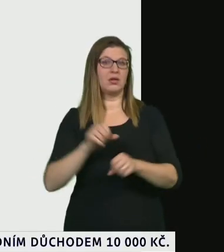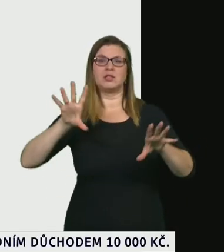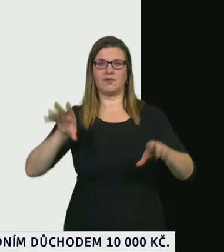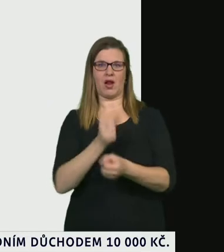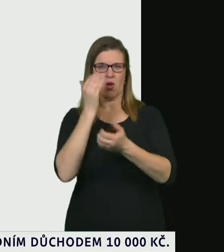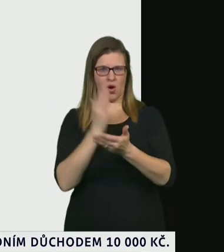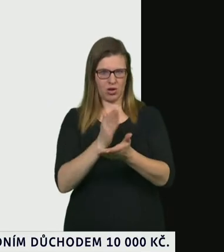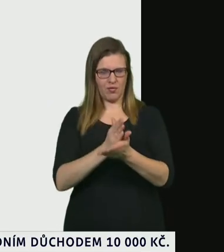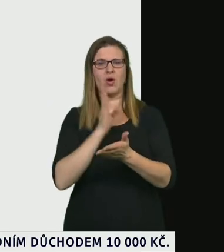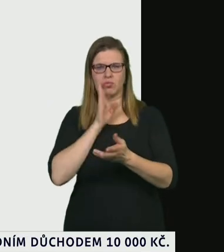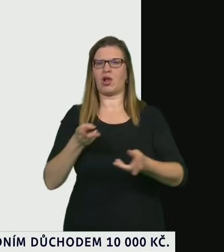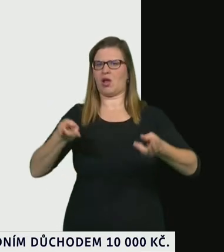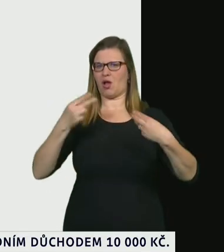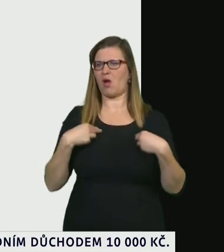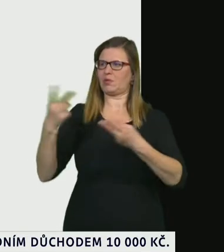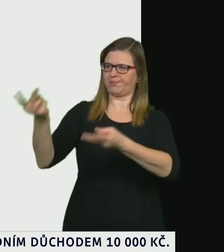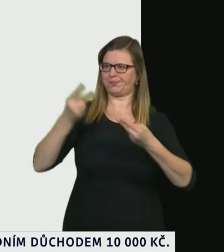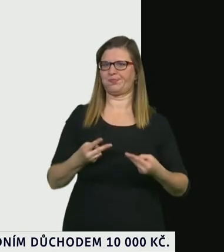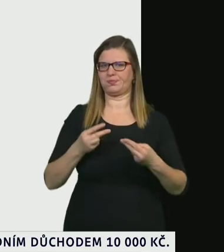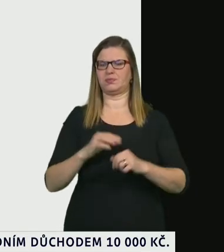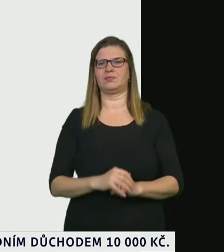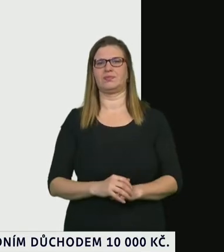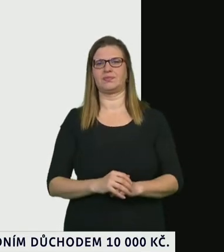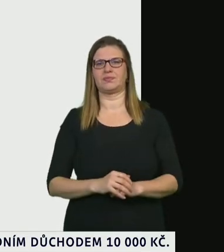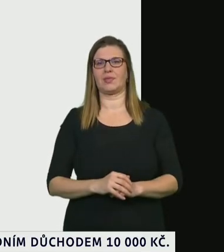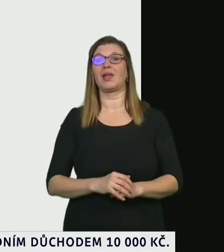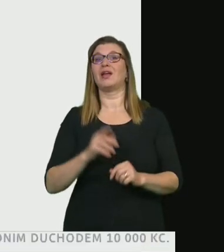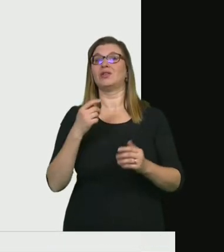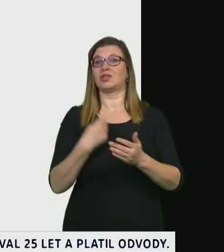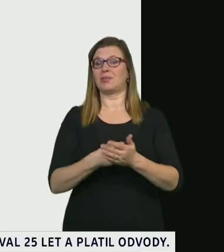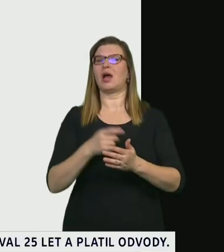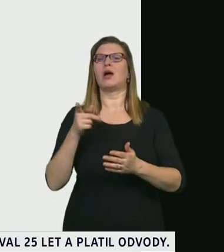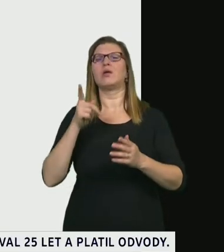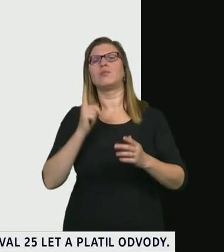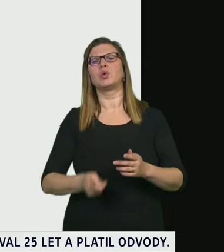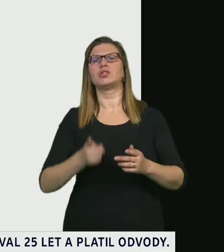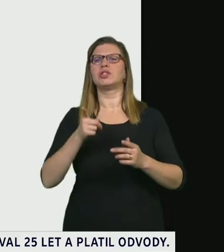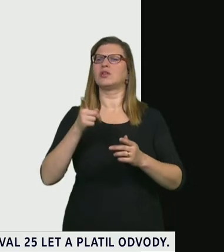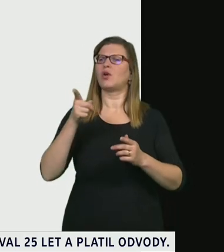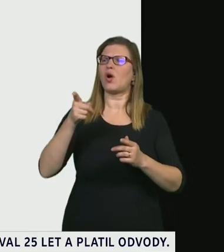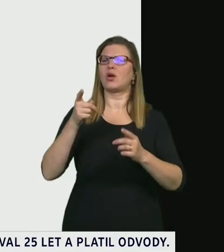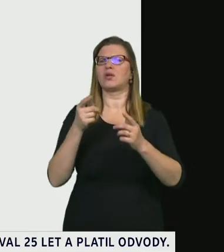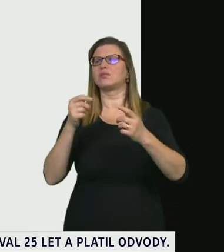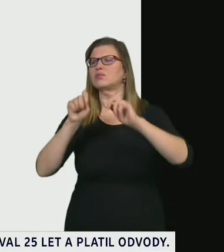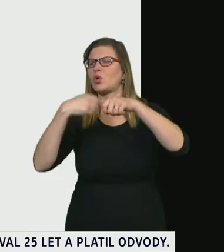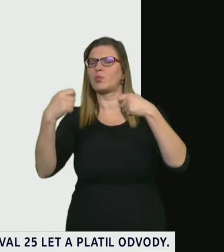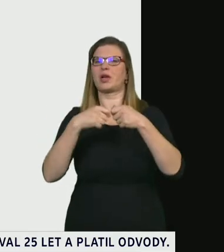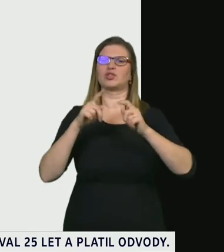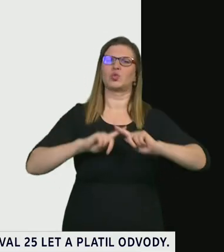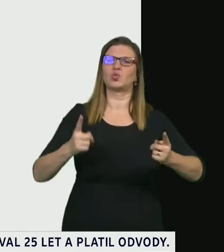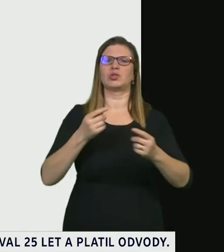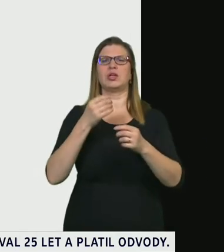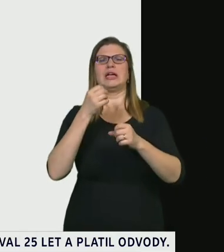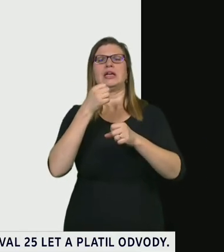že dodávky první vakcíny budoucího držitele rozhodnutí o registraci by měly proběhnout v průběhu měsíce levna